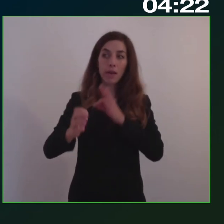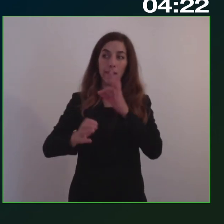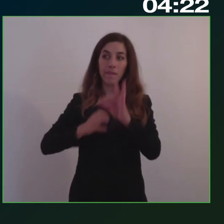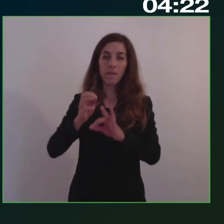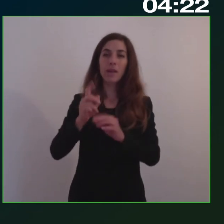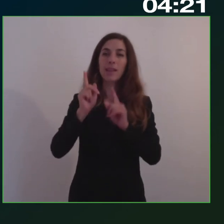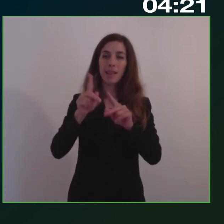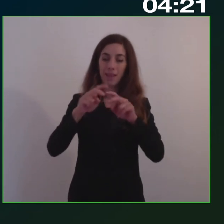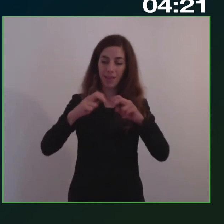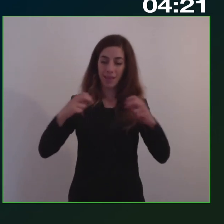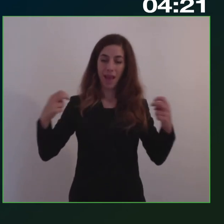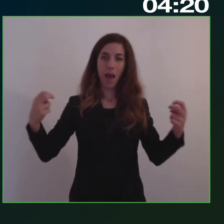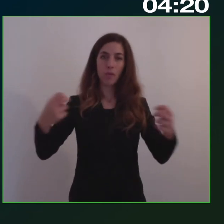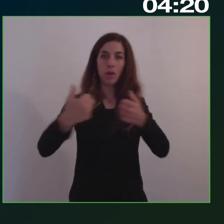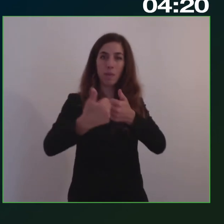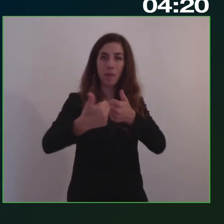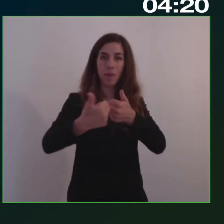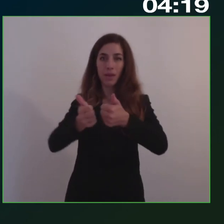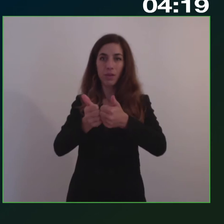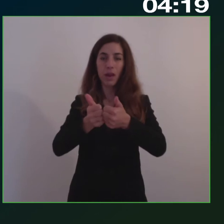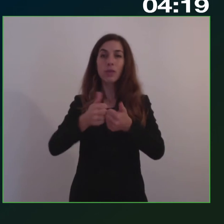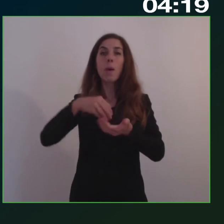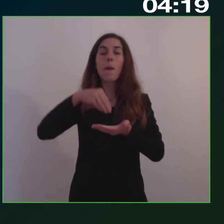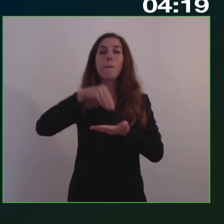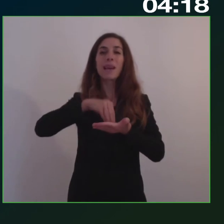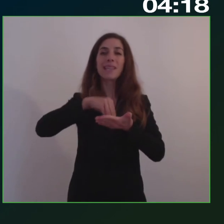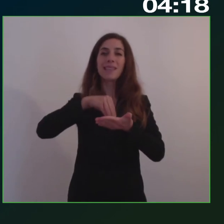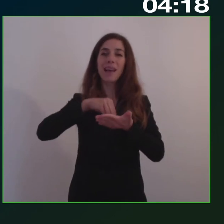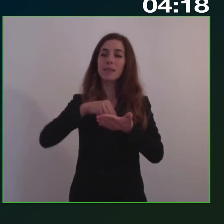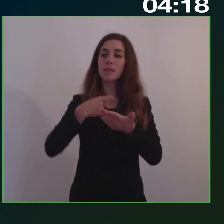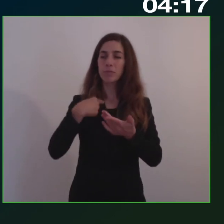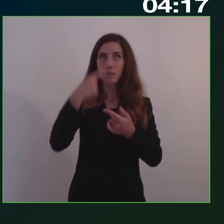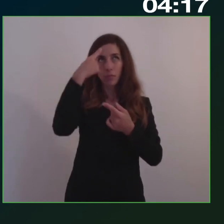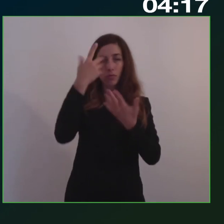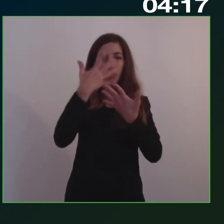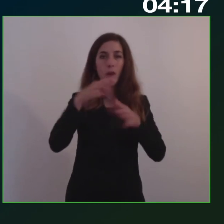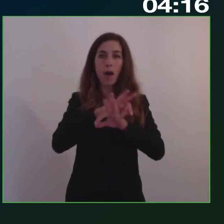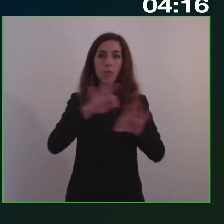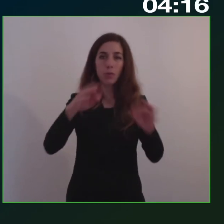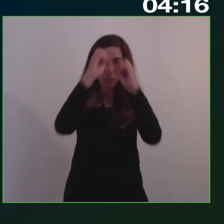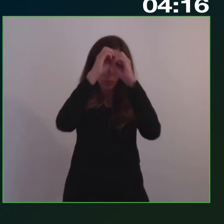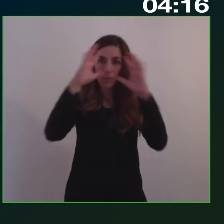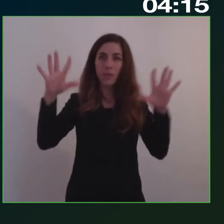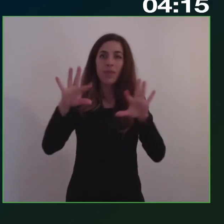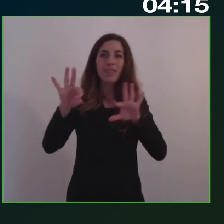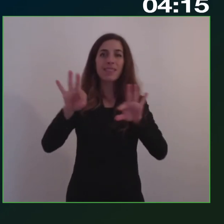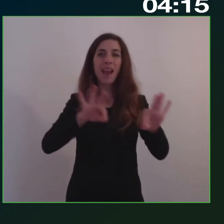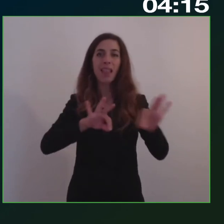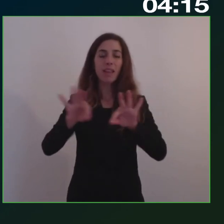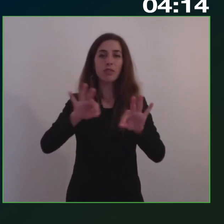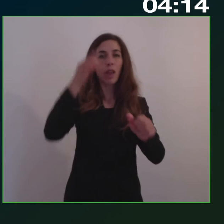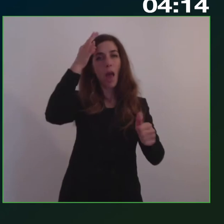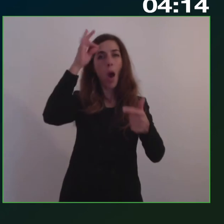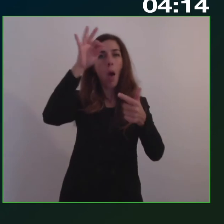tavoli di partenariato, avendo in testa delle grandi strategie, dei macro obiettivi ai quali ovviamente